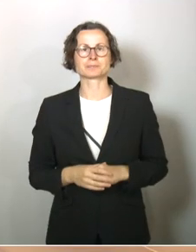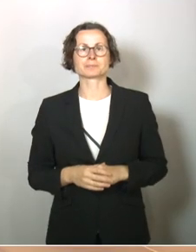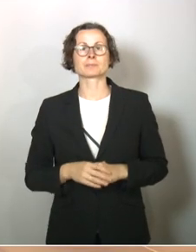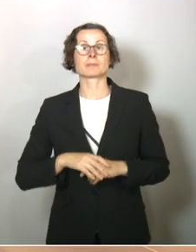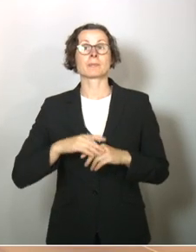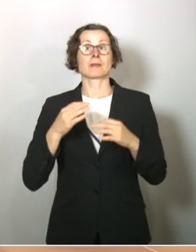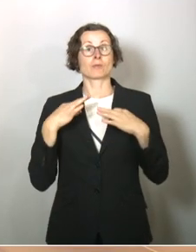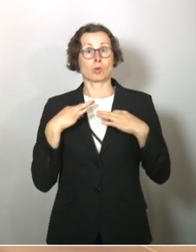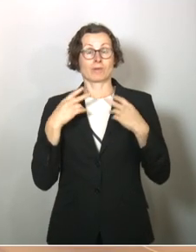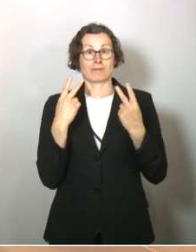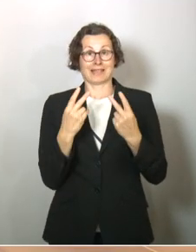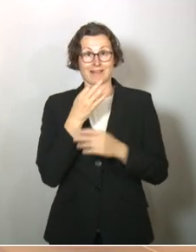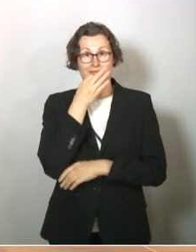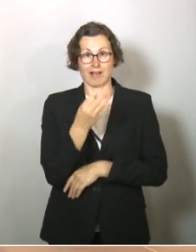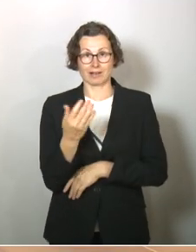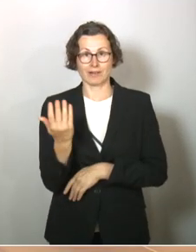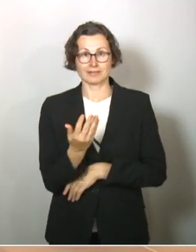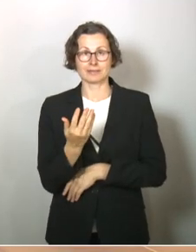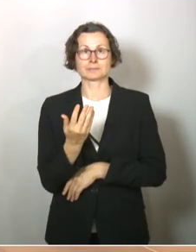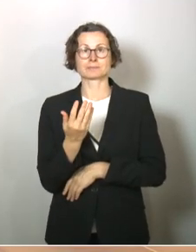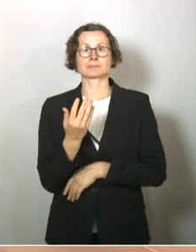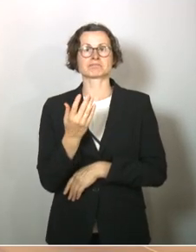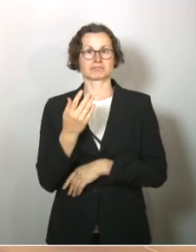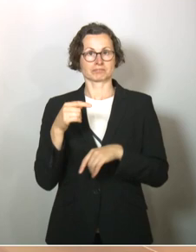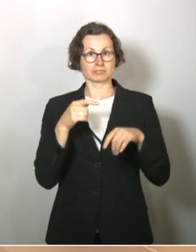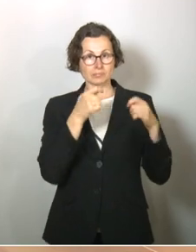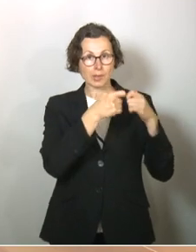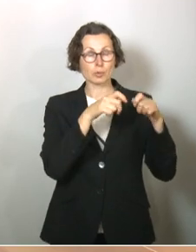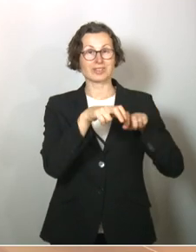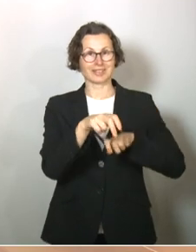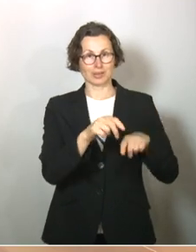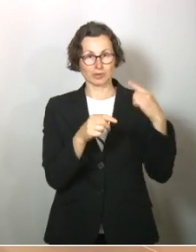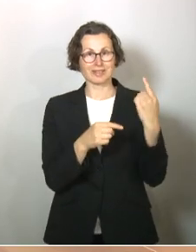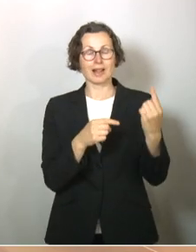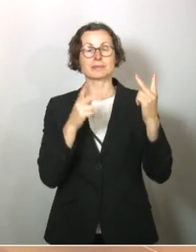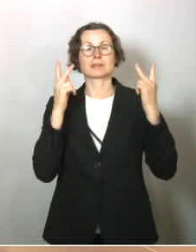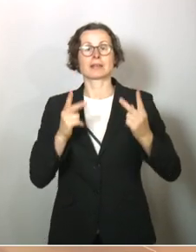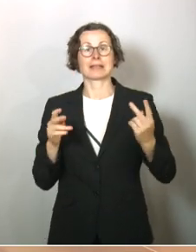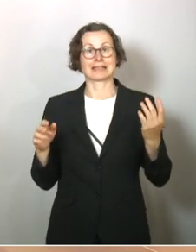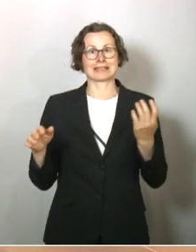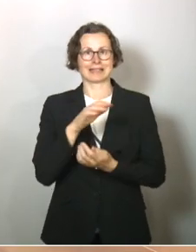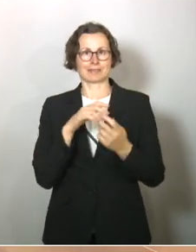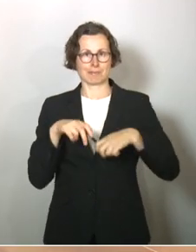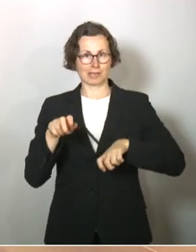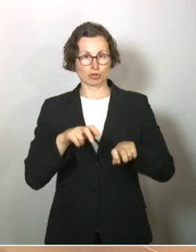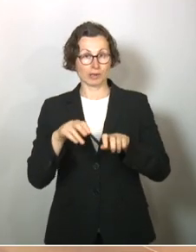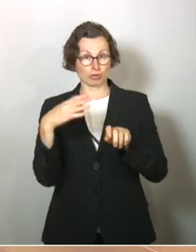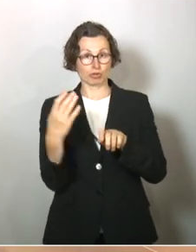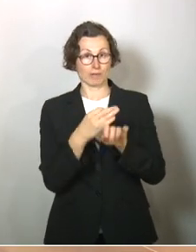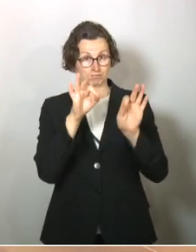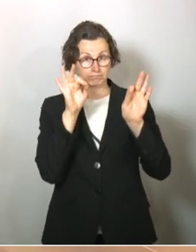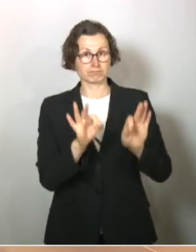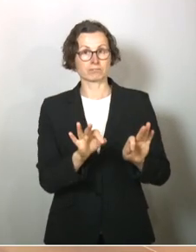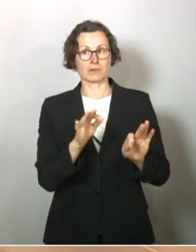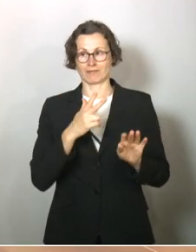entscheidende Frage, über die wir reden wollen, ist die, inwieweit die Bundesregierung das Krisenmanagement wirklich so gut gemacht hat.